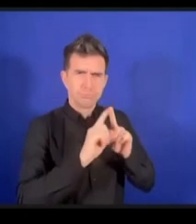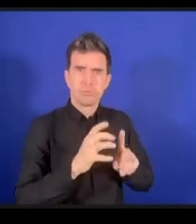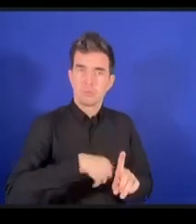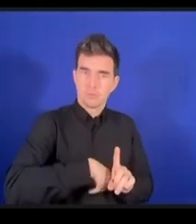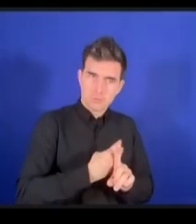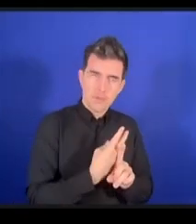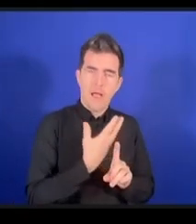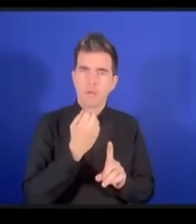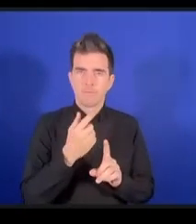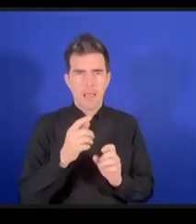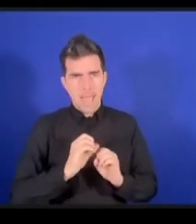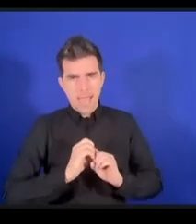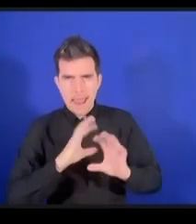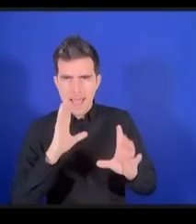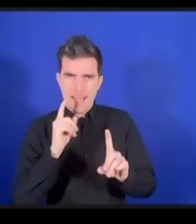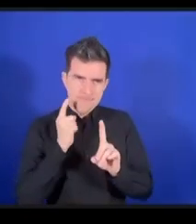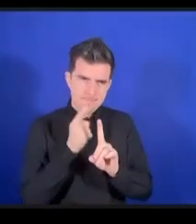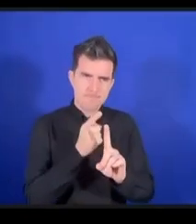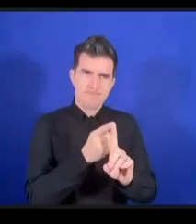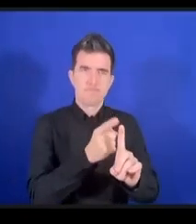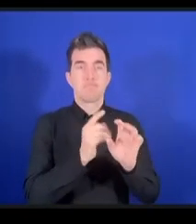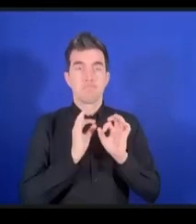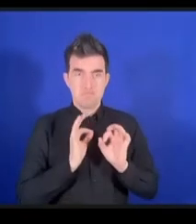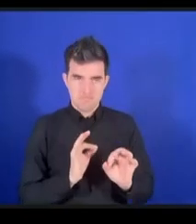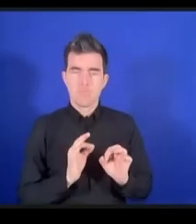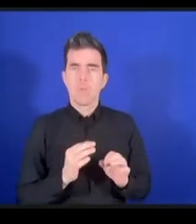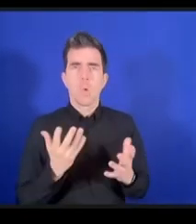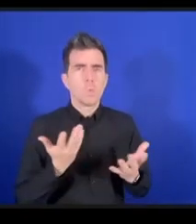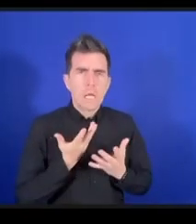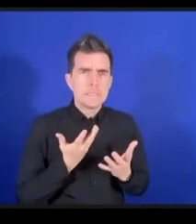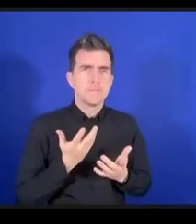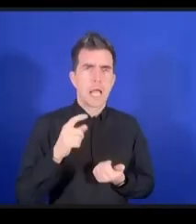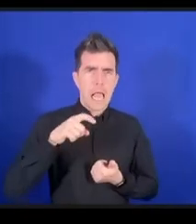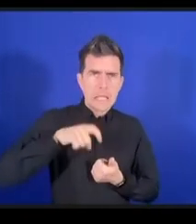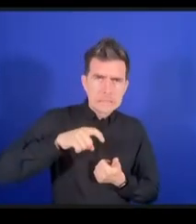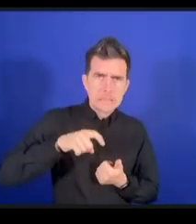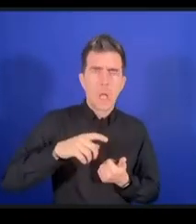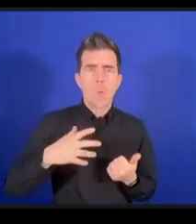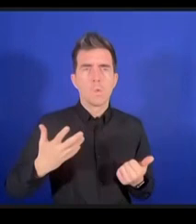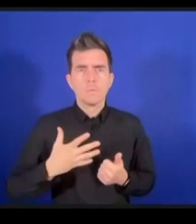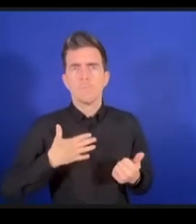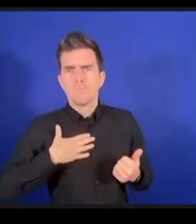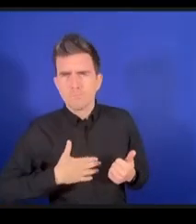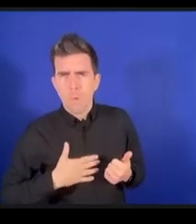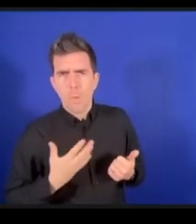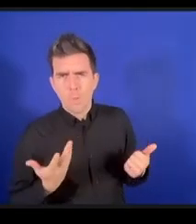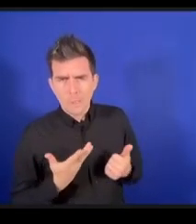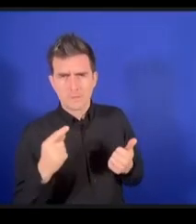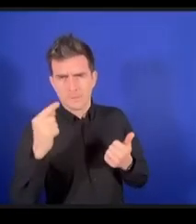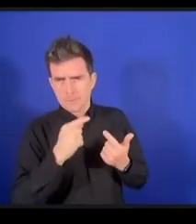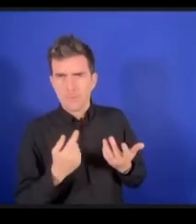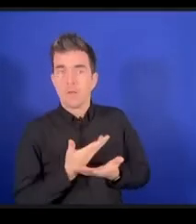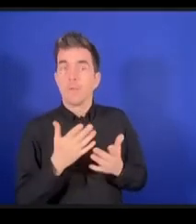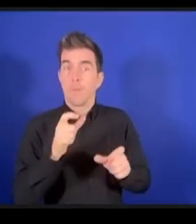traite des besoins, des exigences de personnes en situation de handicap éducation, emploi,